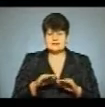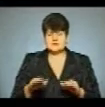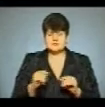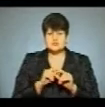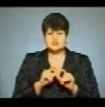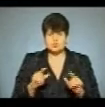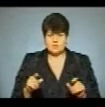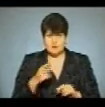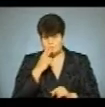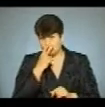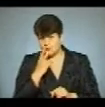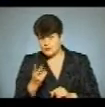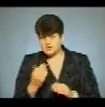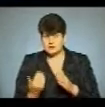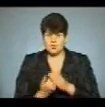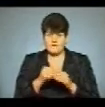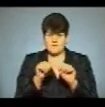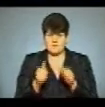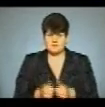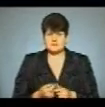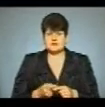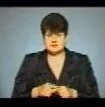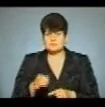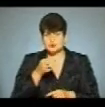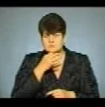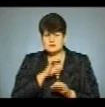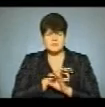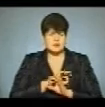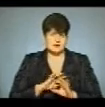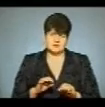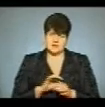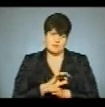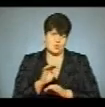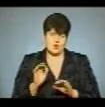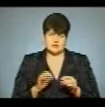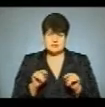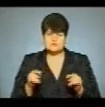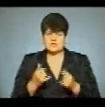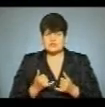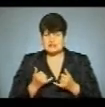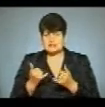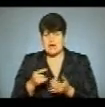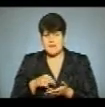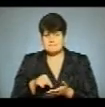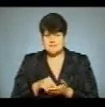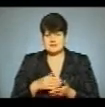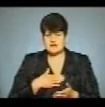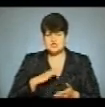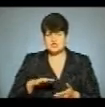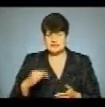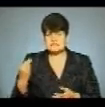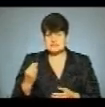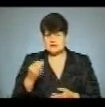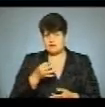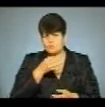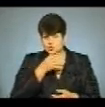зі школи і побачила новий пам'ятник. Це прекрасний проєкт, який створили для міста. Наші діти зацікавлені,